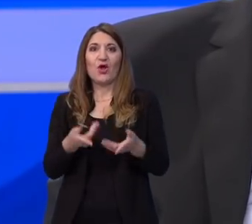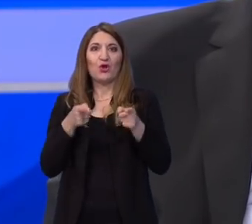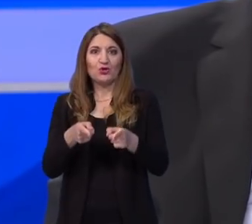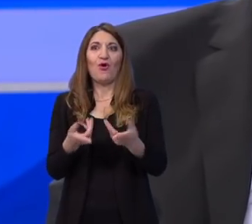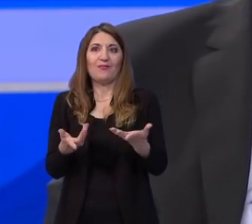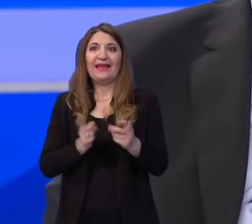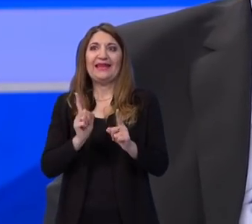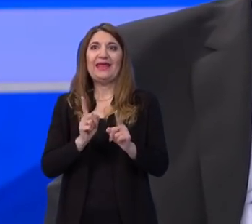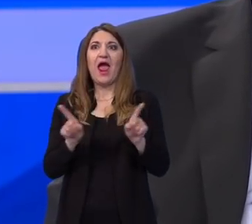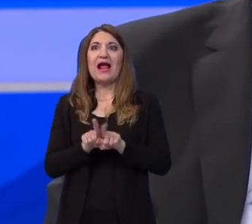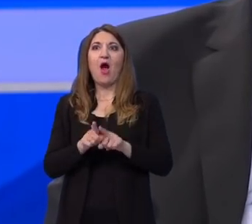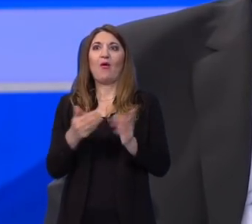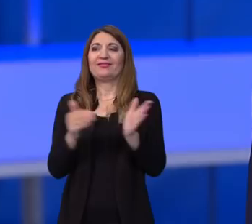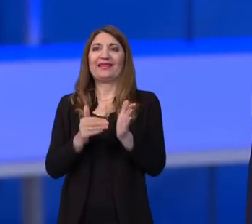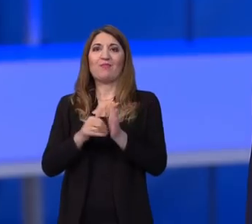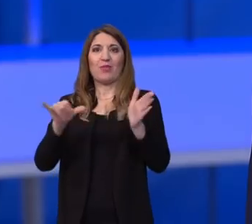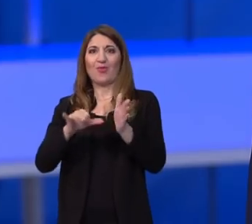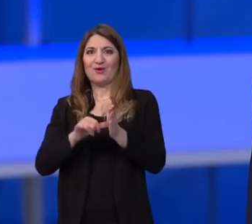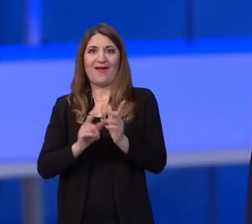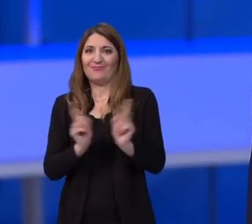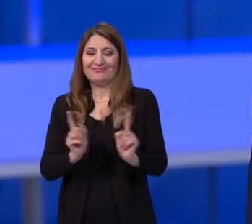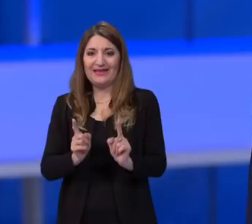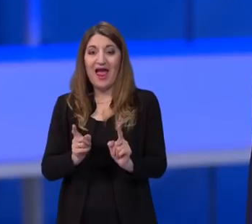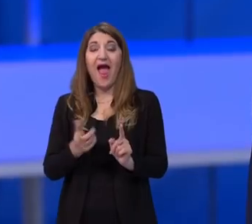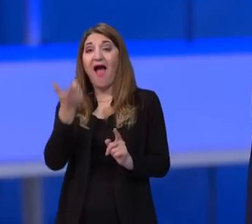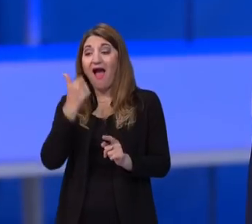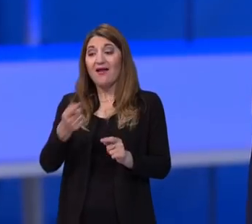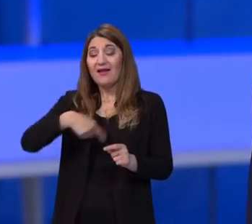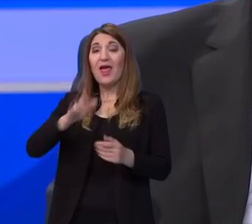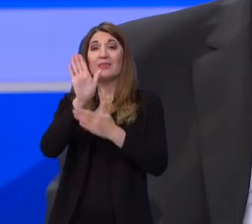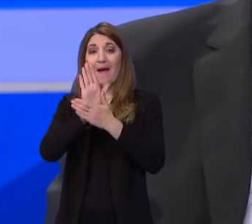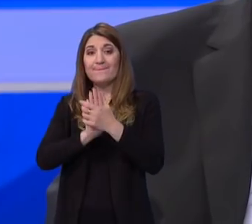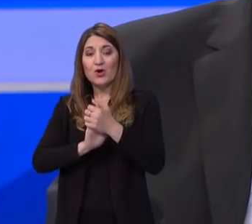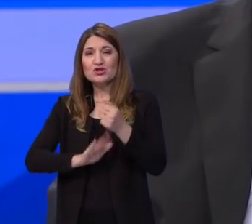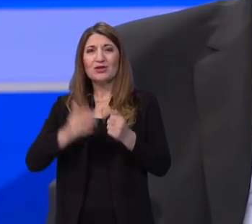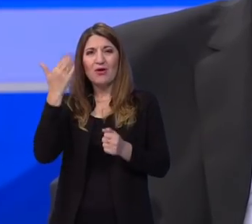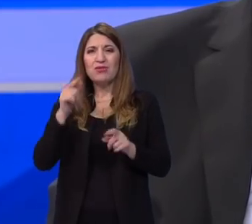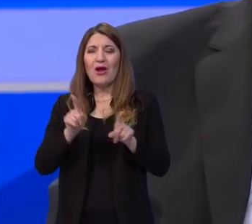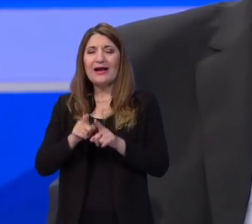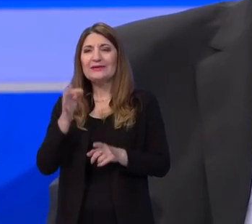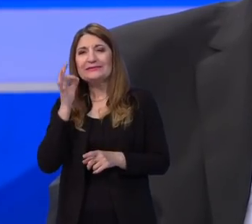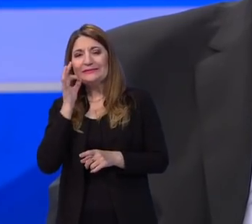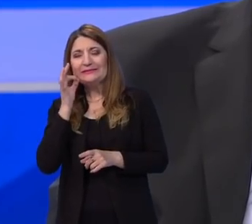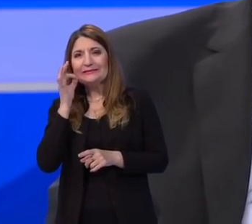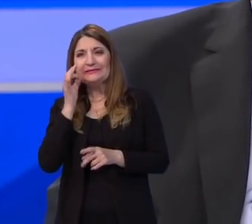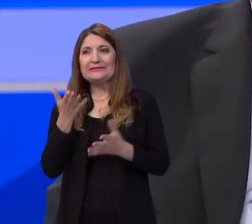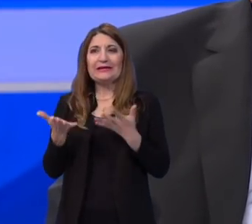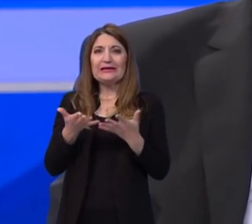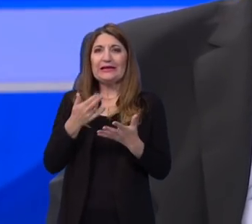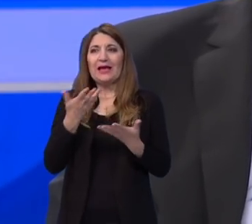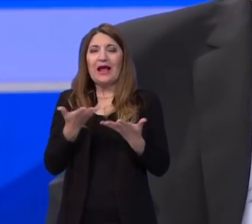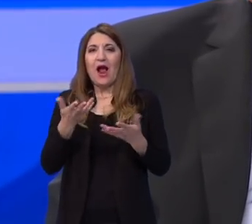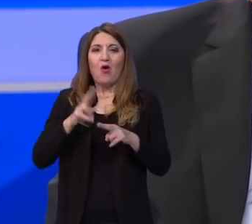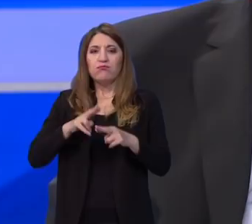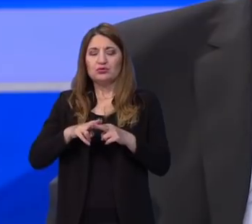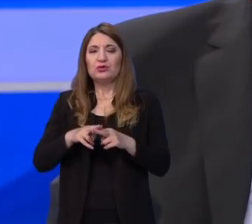koliko je ona mogla biti. Vi znate da smo mi odnah u početku, iako je bilo skeptičnih promatrača sa strane,